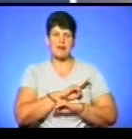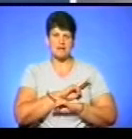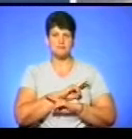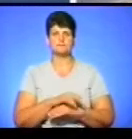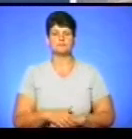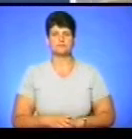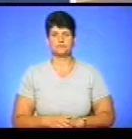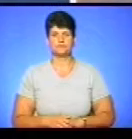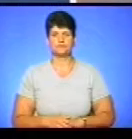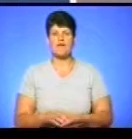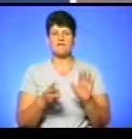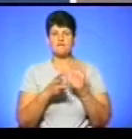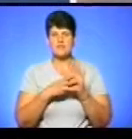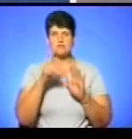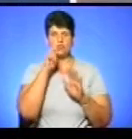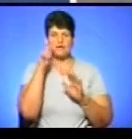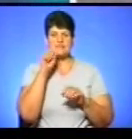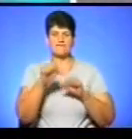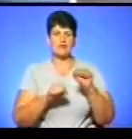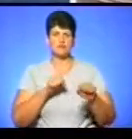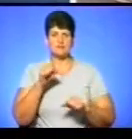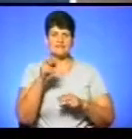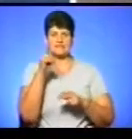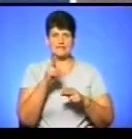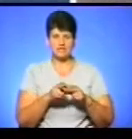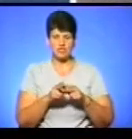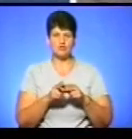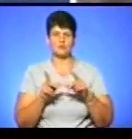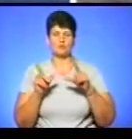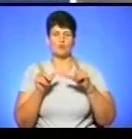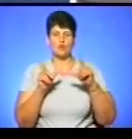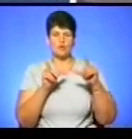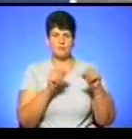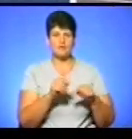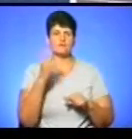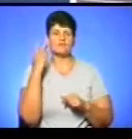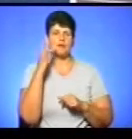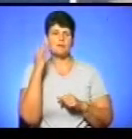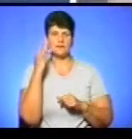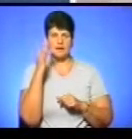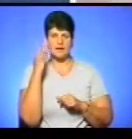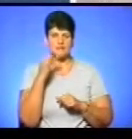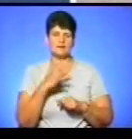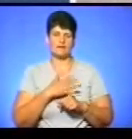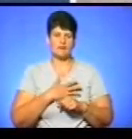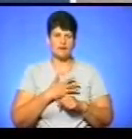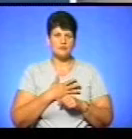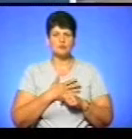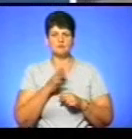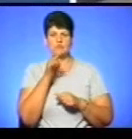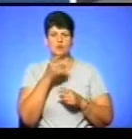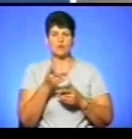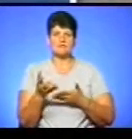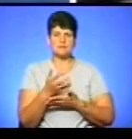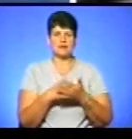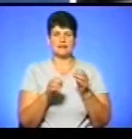Вісім українських велосипедистів сьогодні завершили велопробіг Чумацький шлях з Полученими Штатами Америки і Канадою, під час якого зібрали